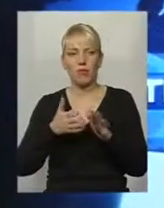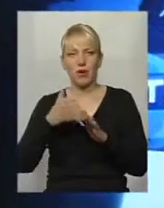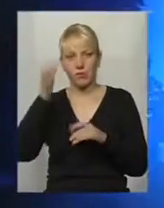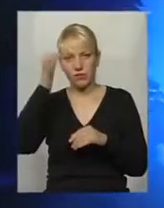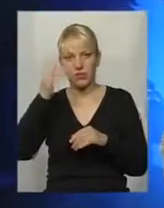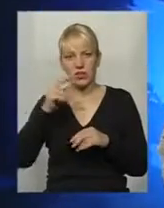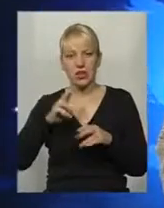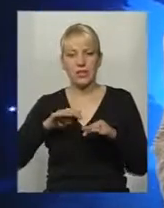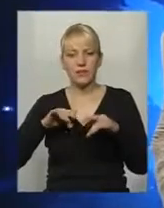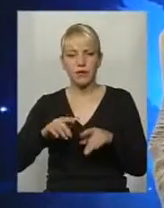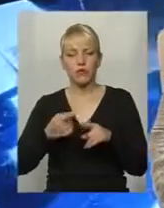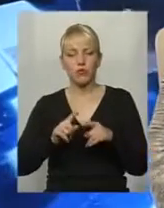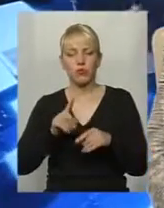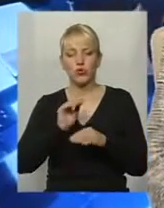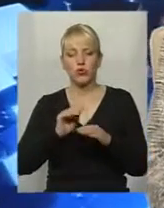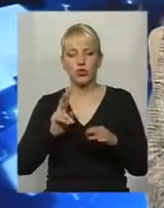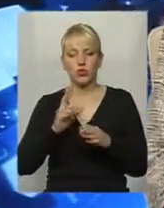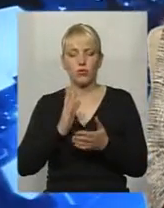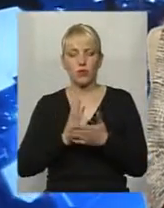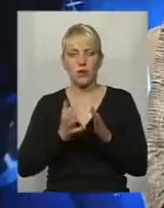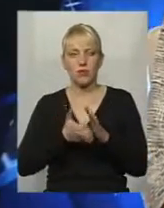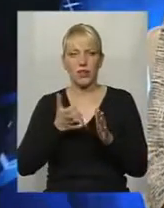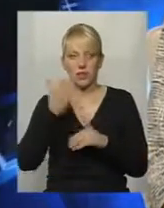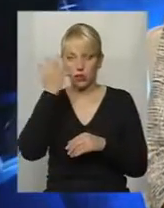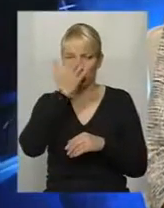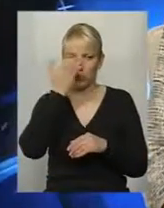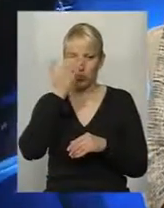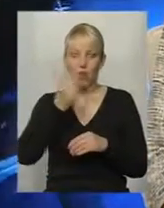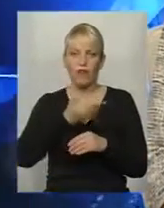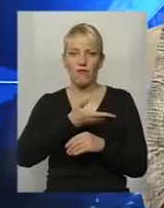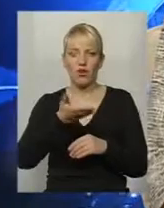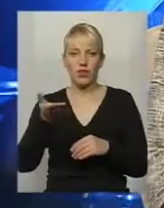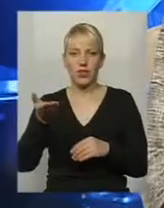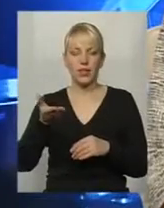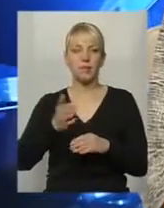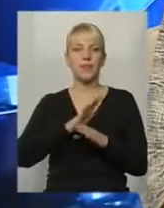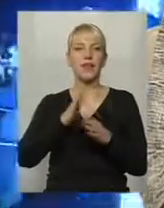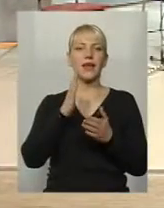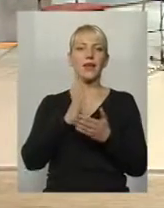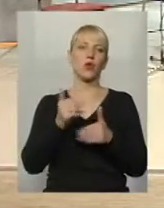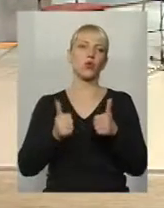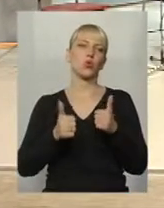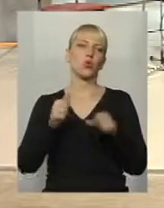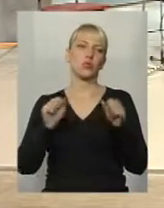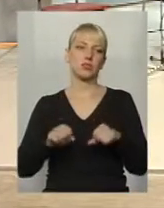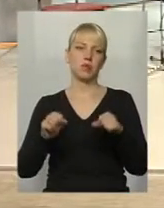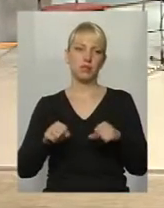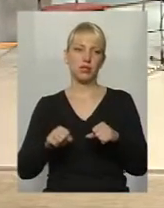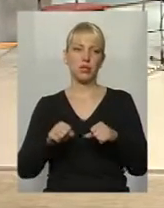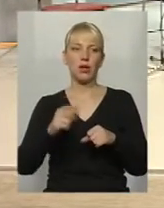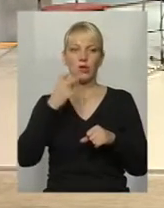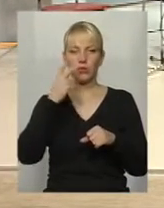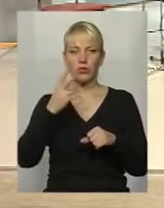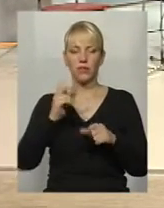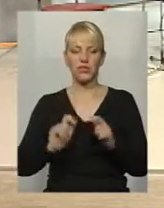наші діти, які мають ті чи інші вади зору, вони не є конкурентоспроможні. Ви подивіться